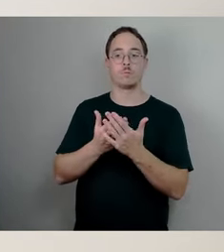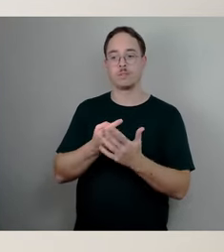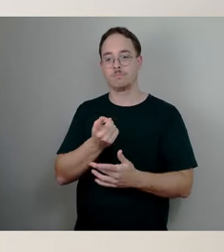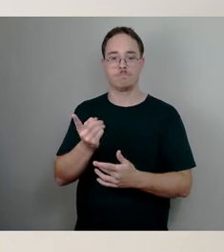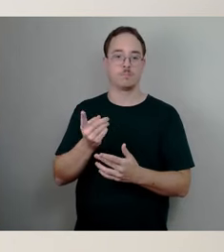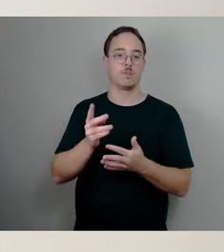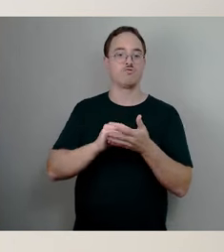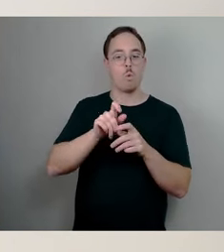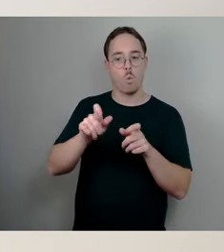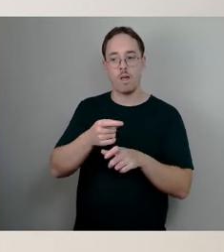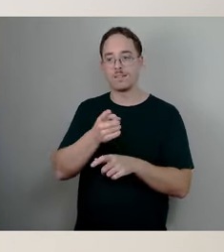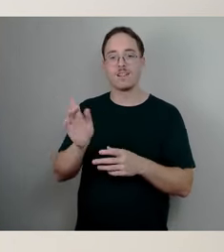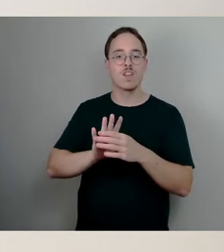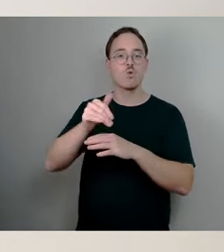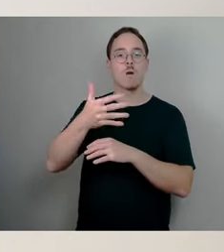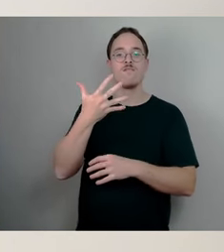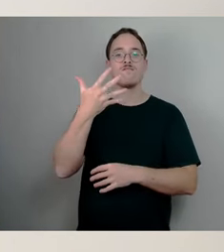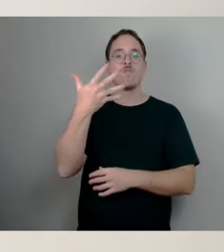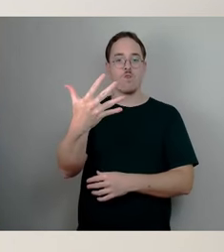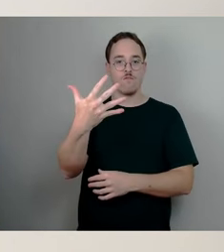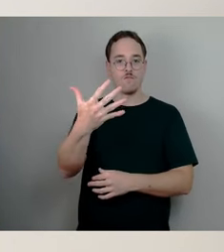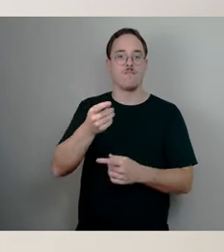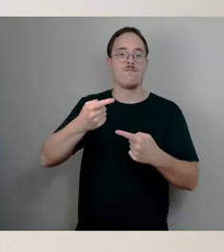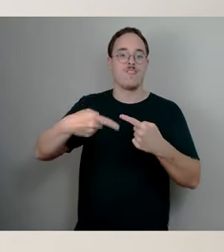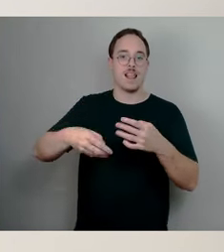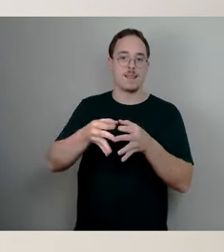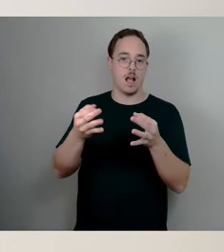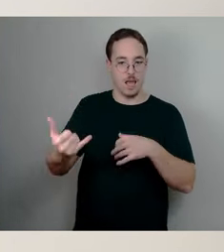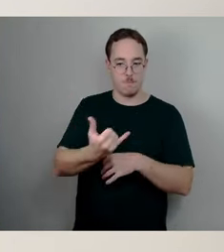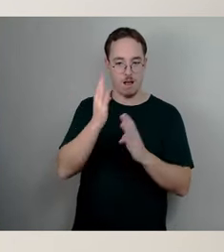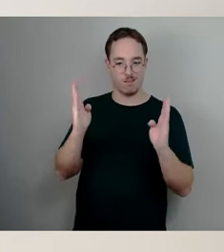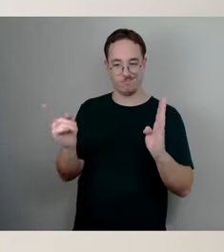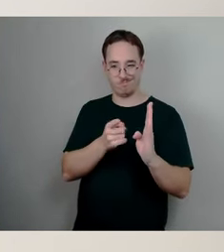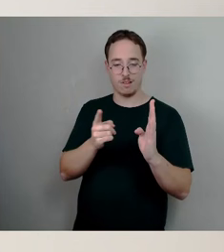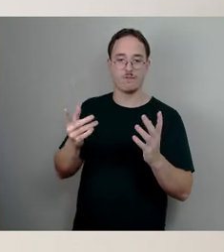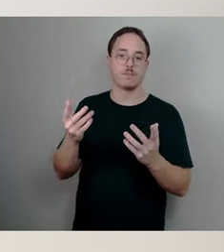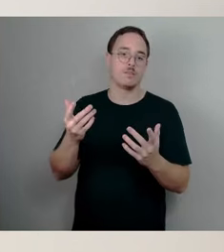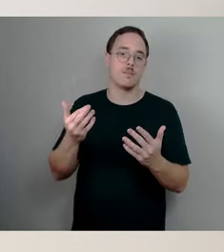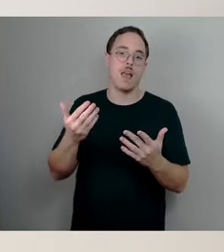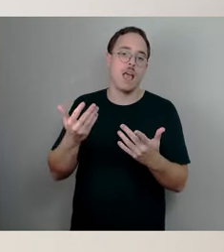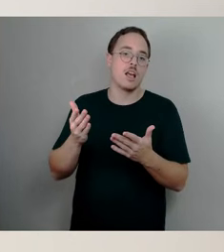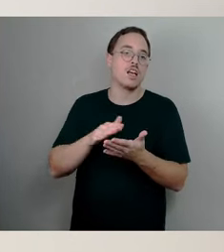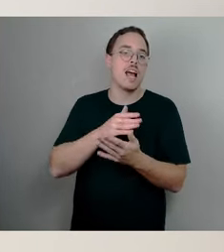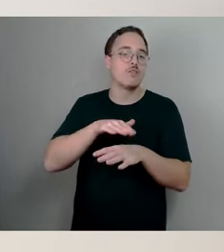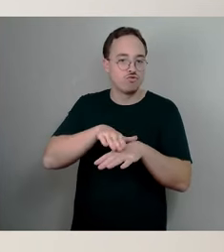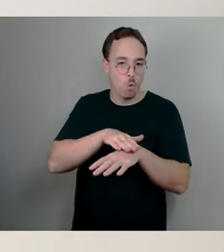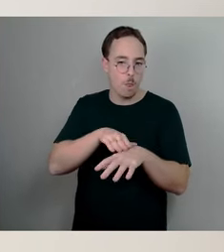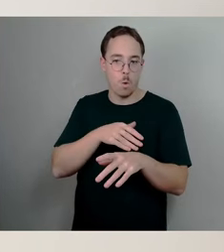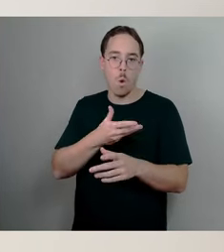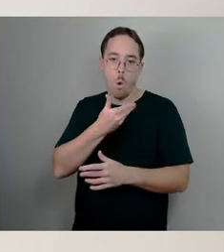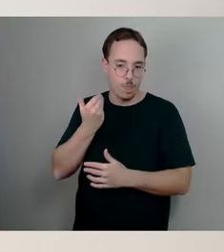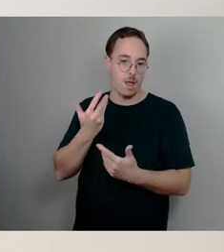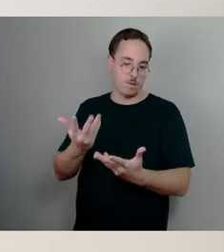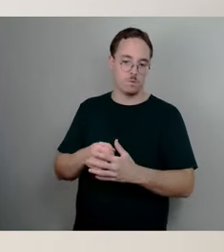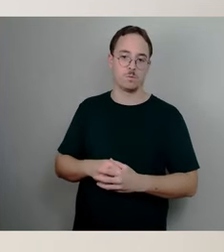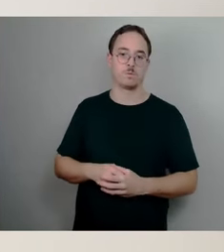unentschuldigte Fehltage im Jahr haben, Anzahl von Schülerinnen und Schülern, die ohne Abschluss die Schule verlassen